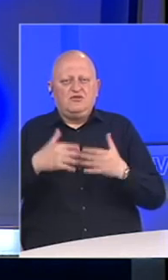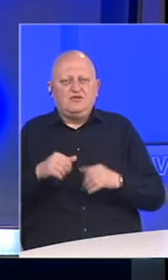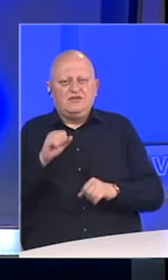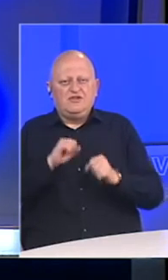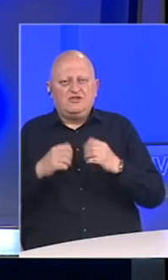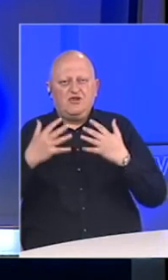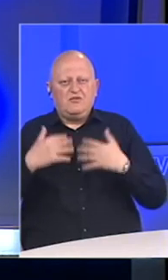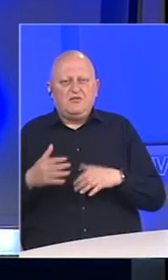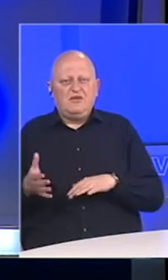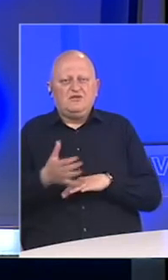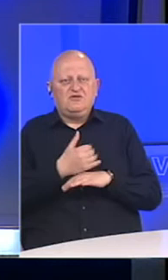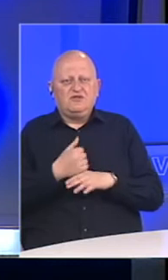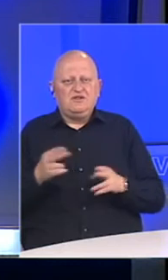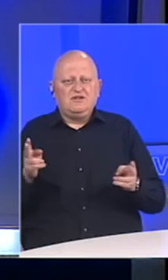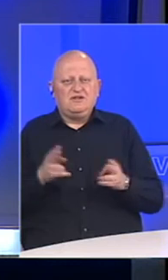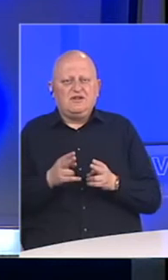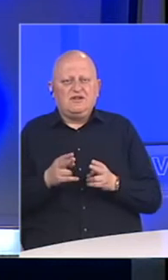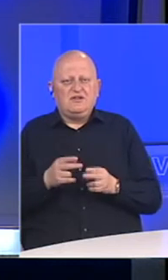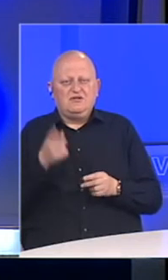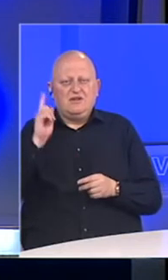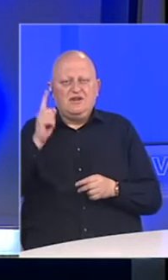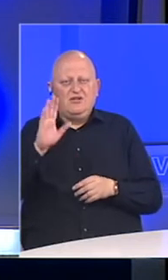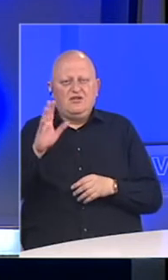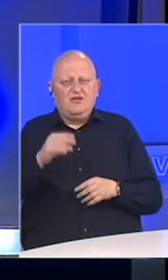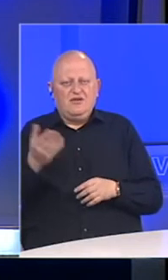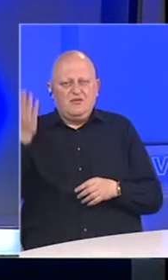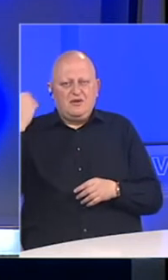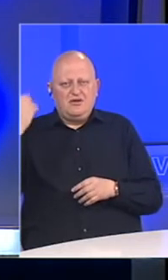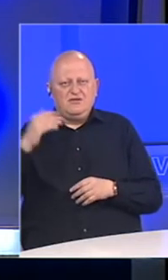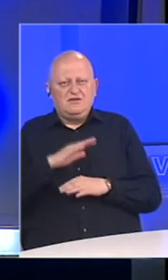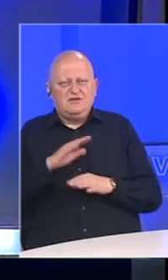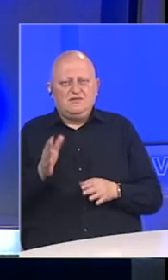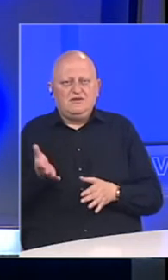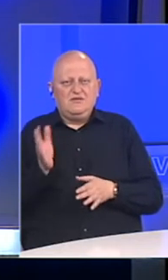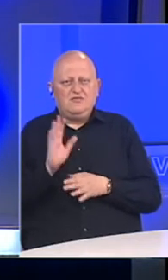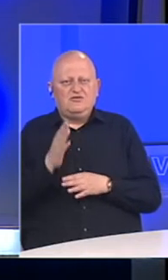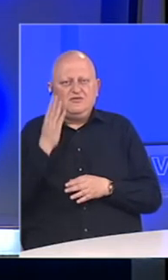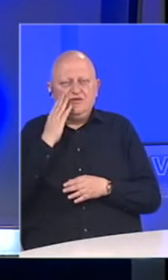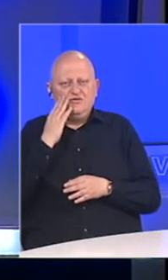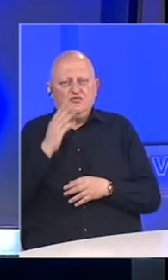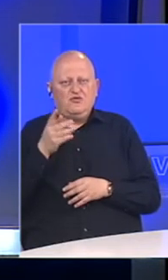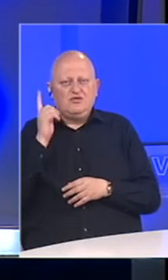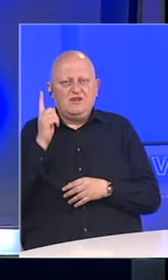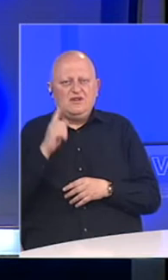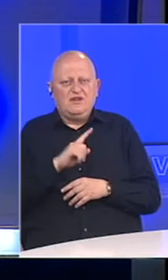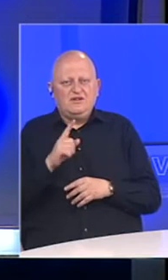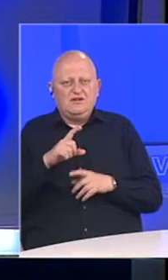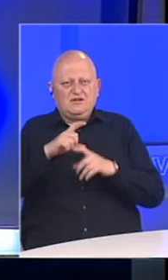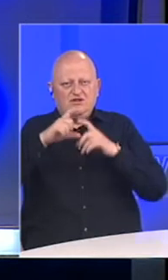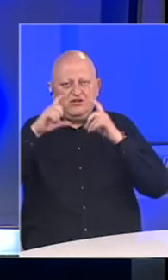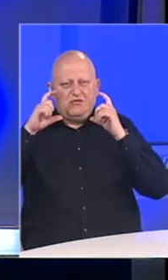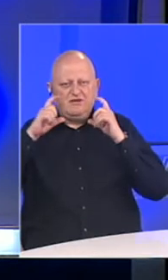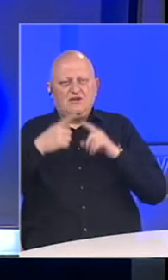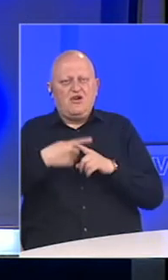tvornici zaštitne opreme iskoristio je za kritiku njegovih prethodnika. Svi prisutni poštivali su upozorenje da nose